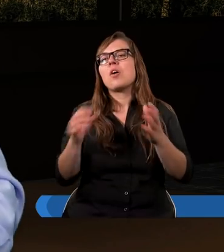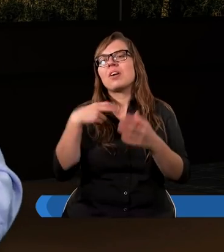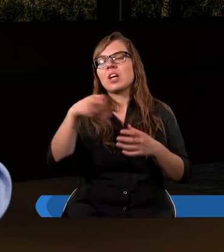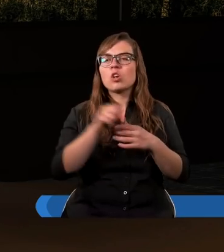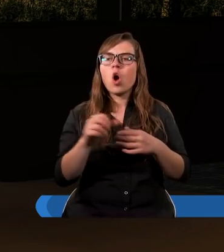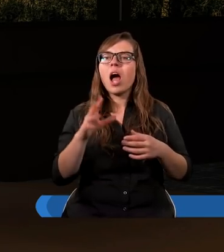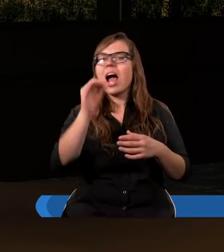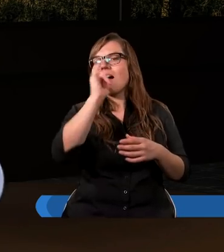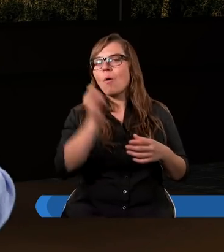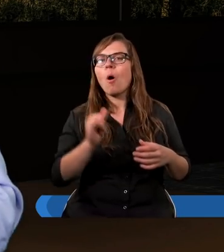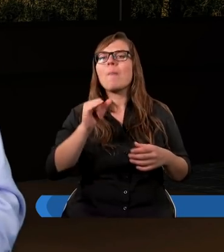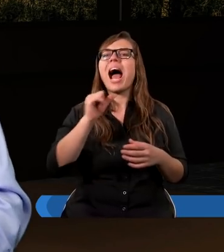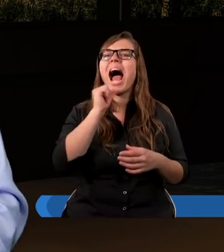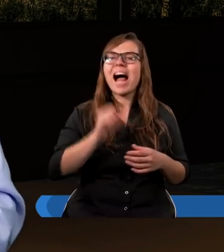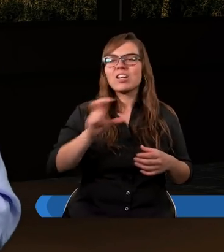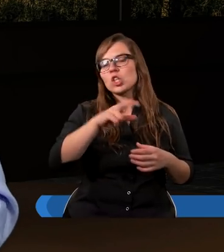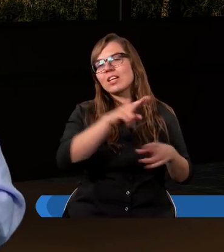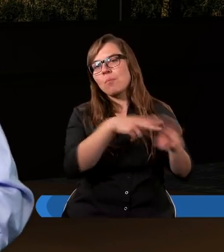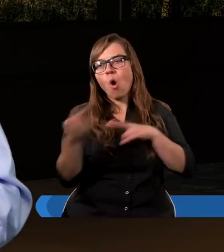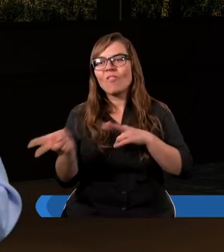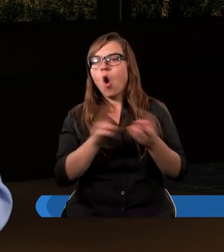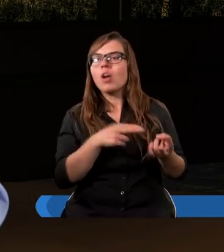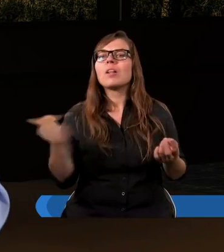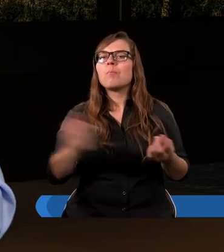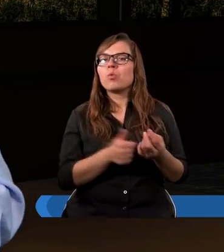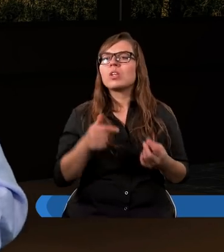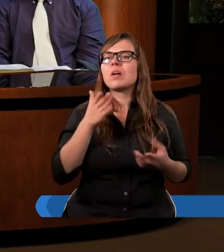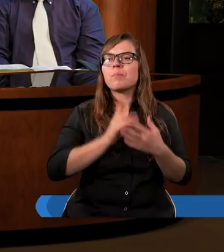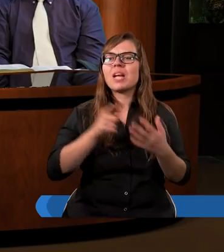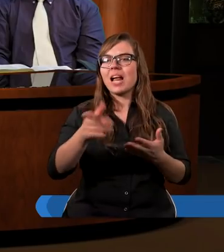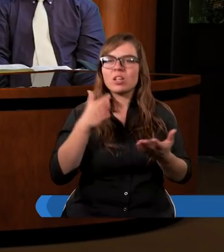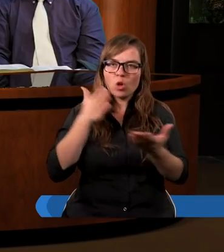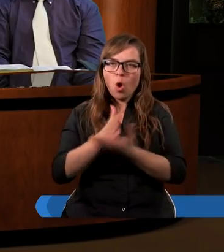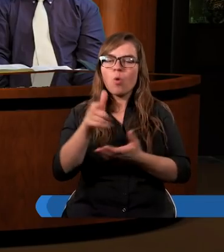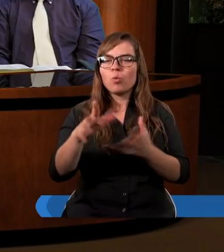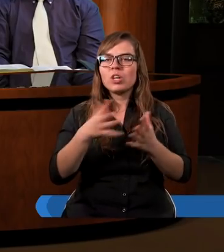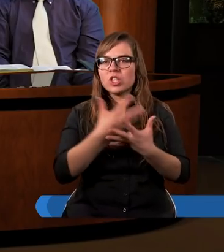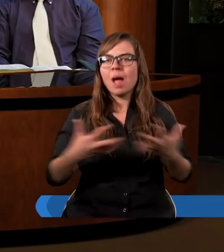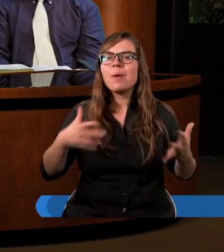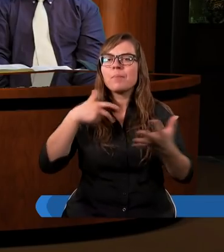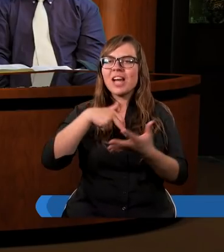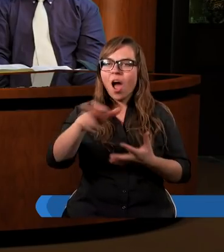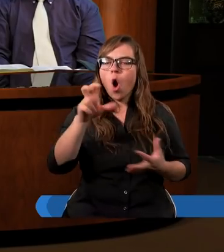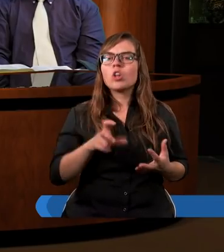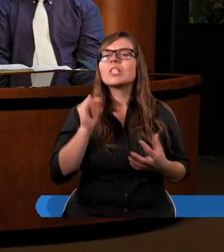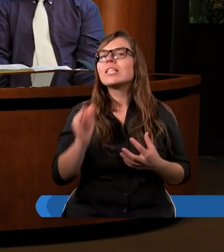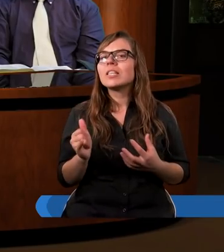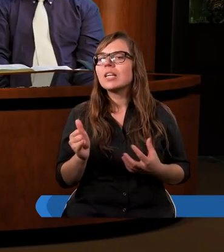Europy, do Azji, czy z powrotem musiał przez tą ziemię przechodzić. No i